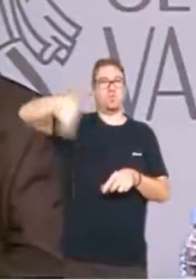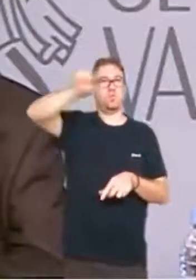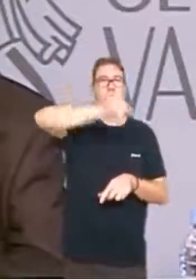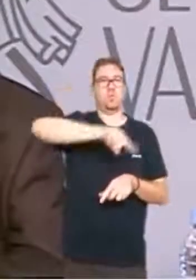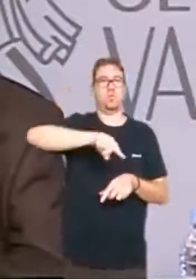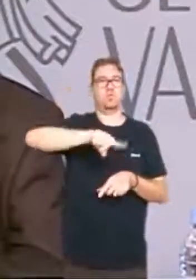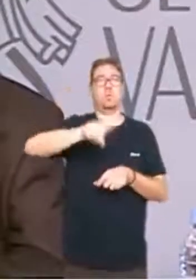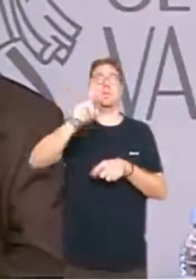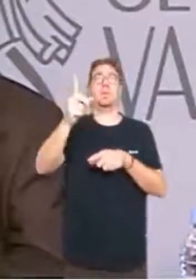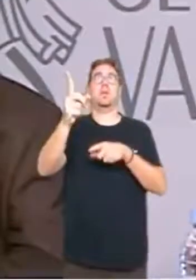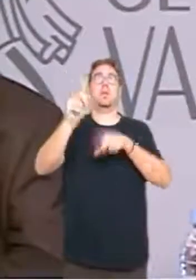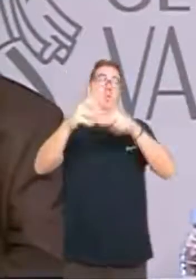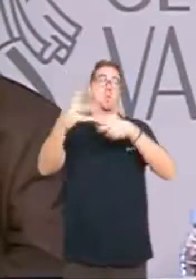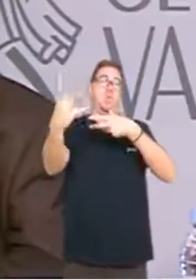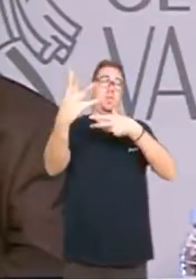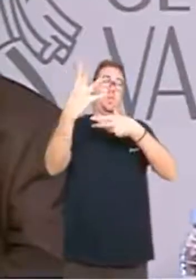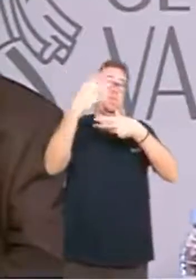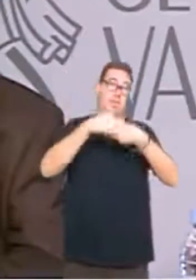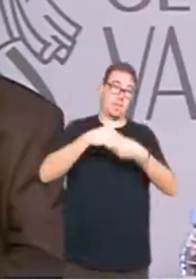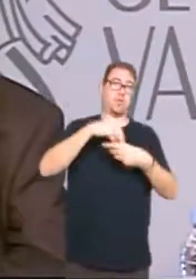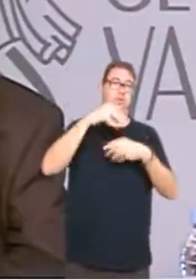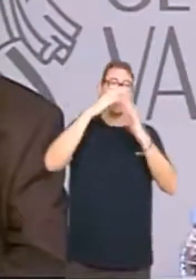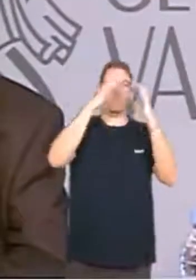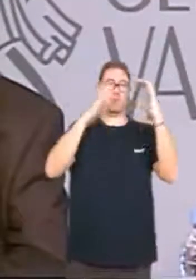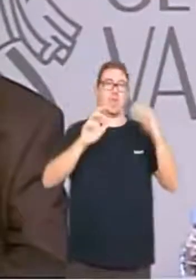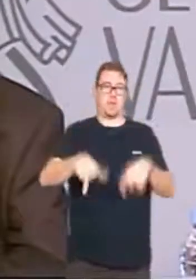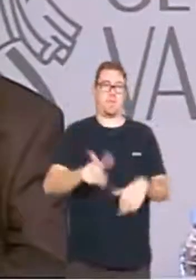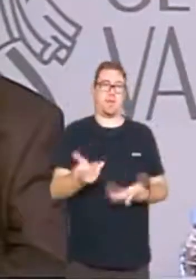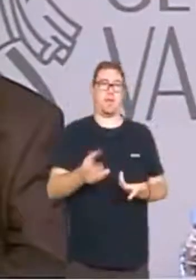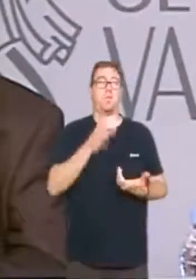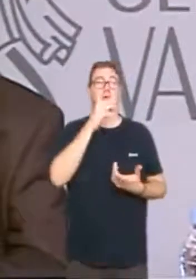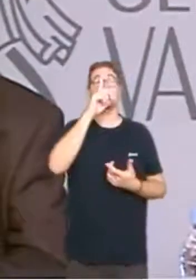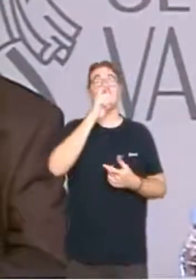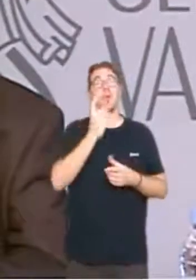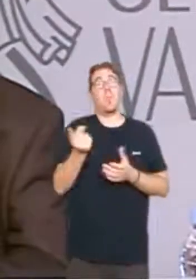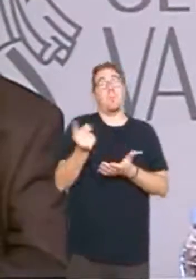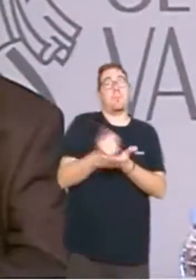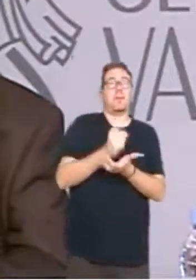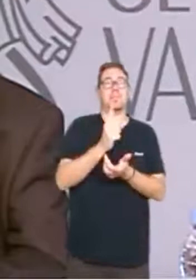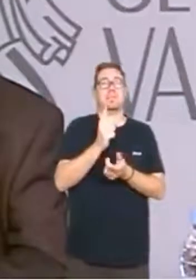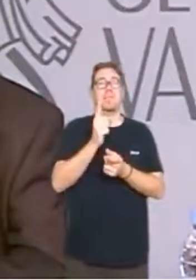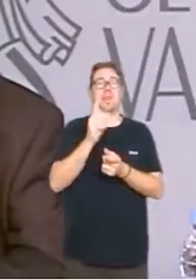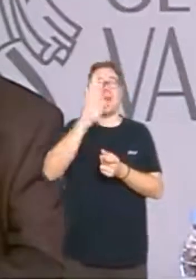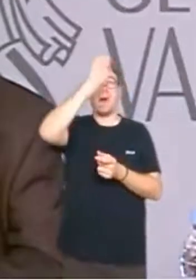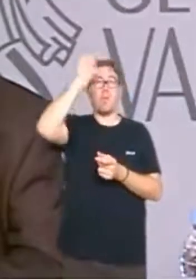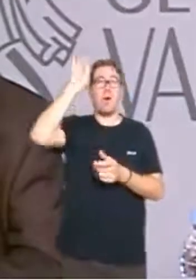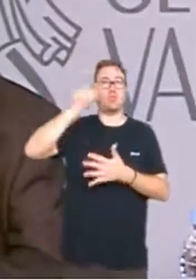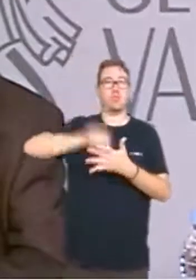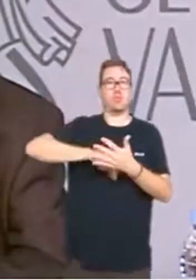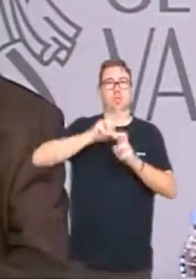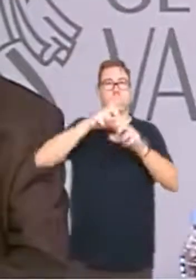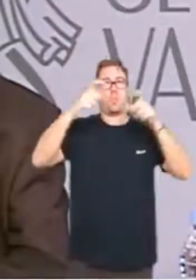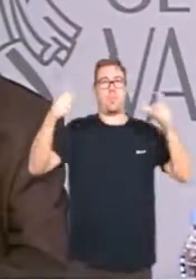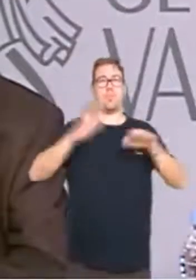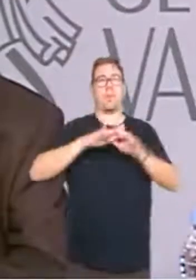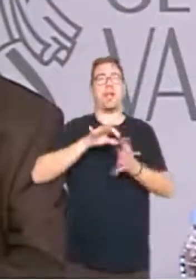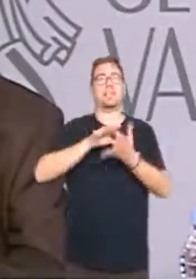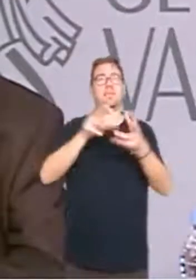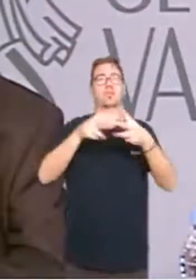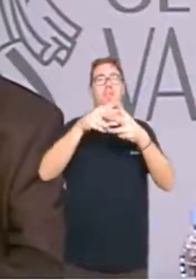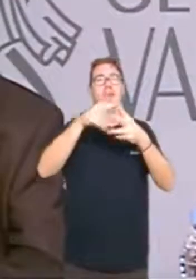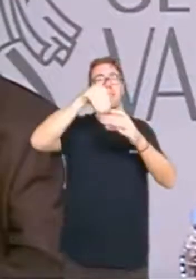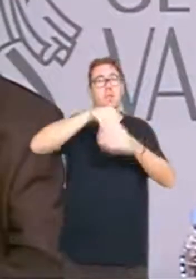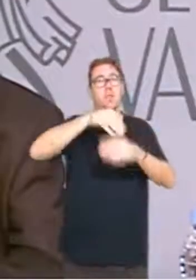inclòsos, òbviament, els d'interior. Per a això, en guany, sumem la contractació de lletrats, d'advocats per a serveis socials en